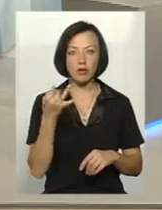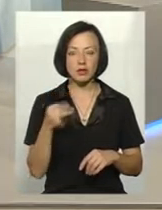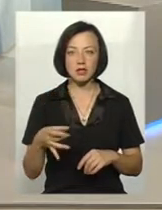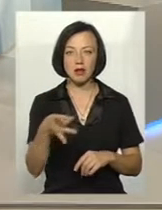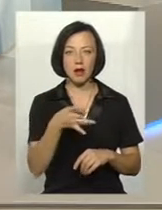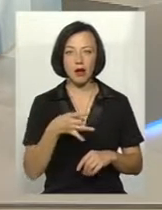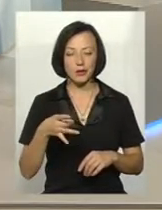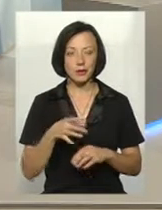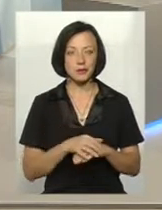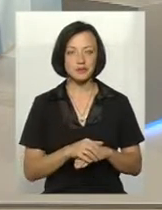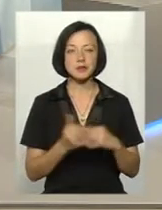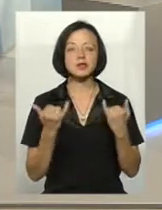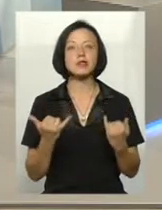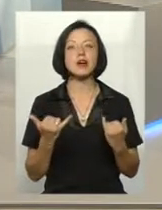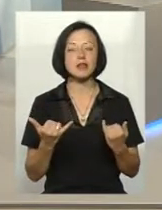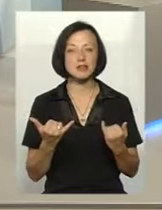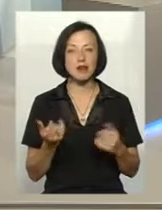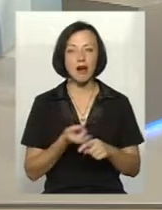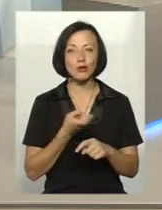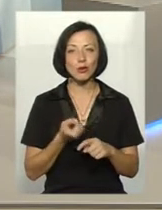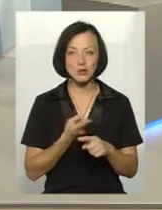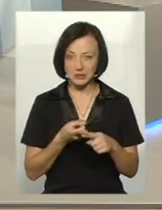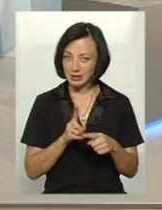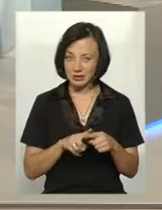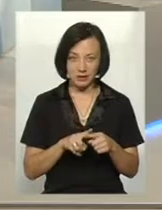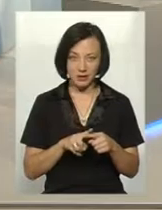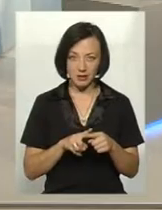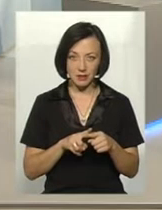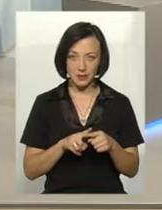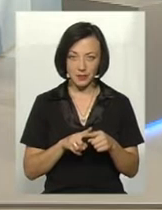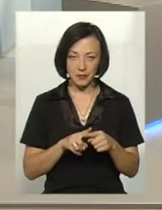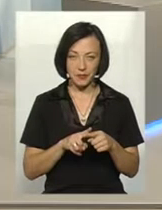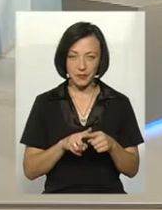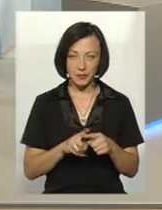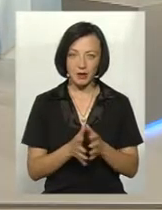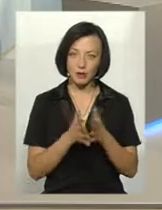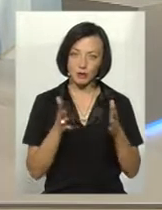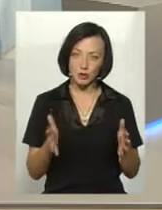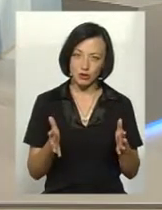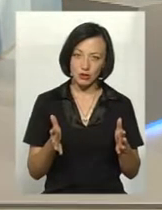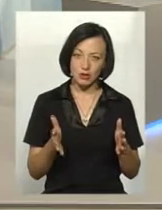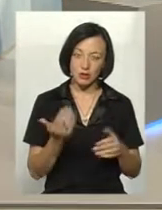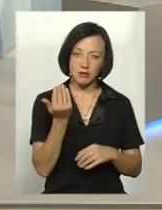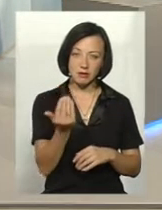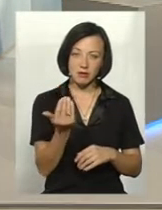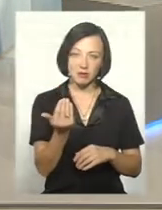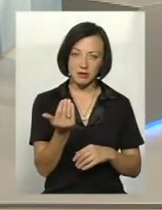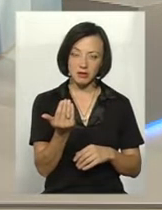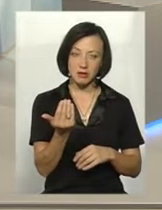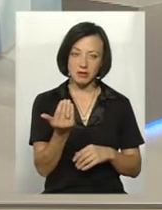зараз картопля це все-таки більше прерогатива